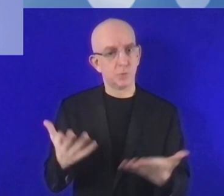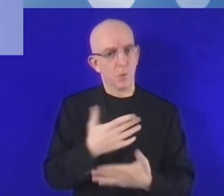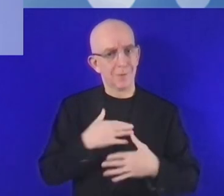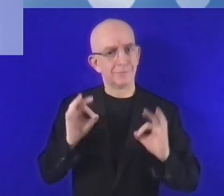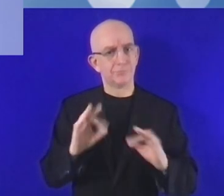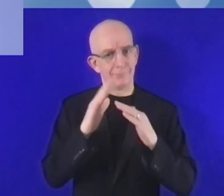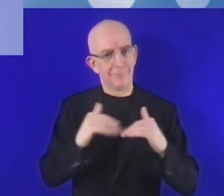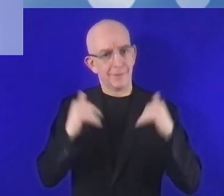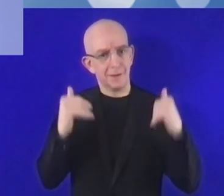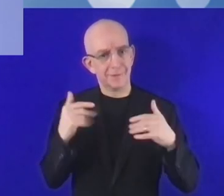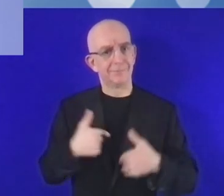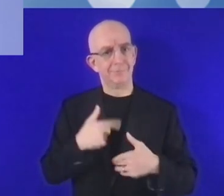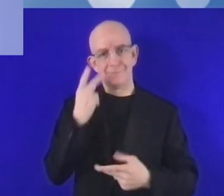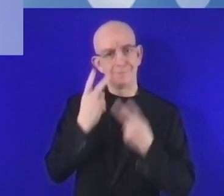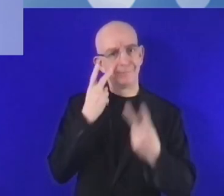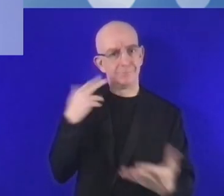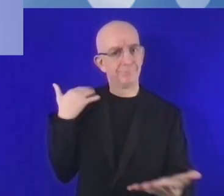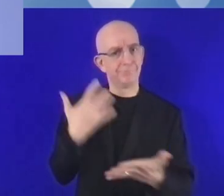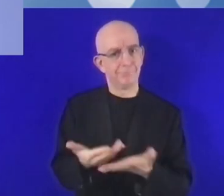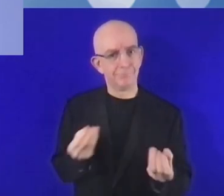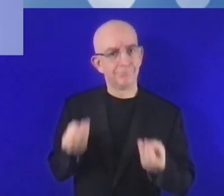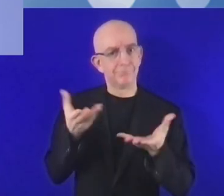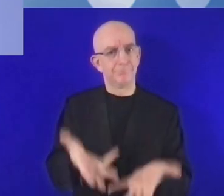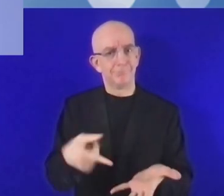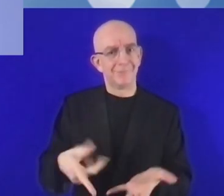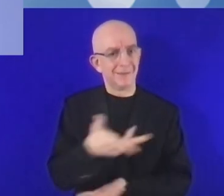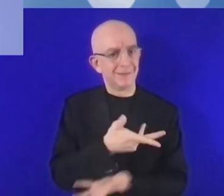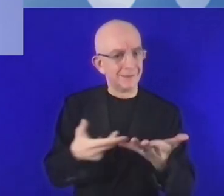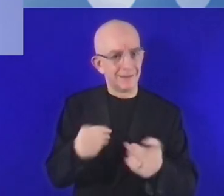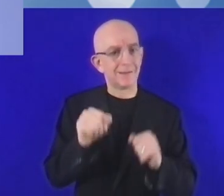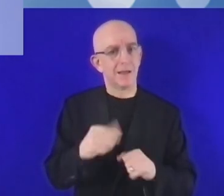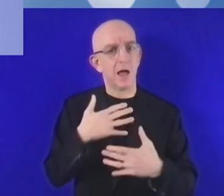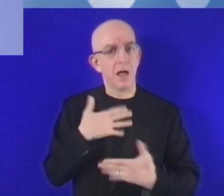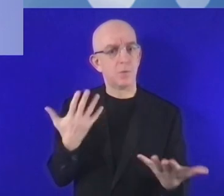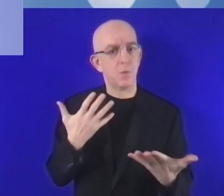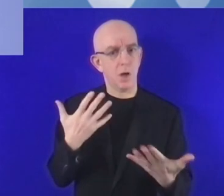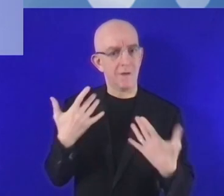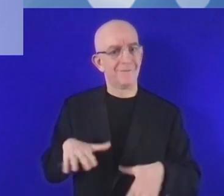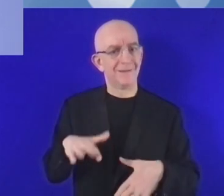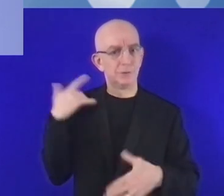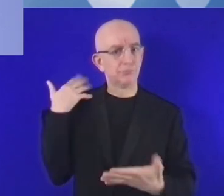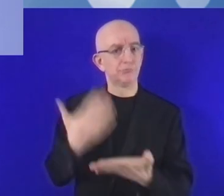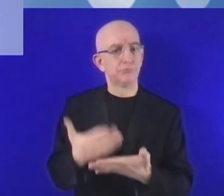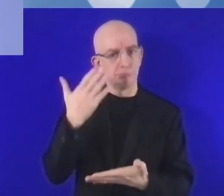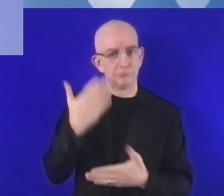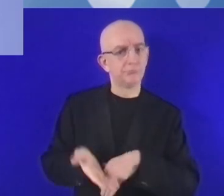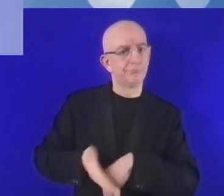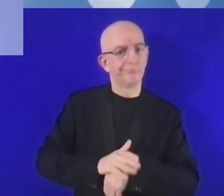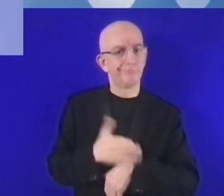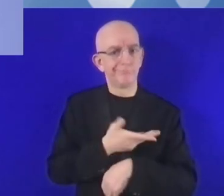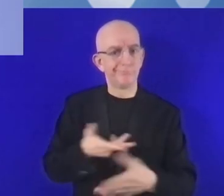عدم اليقين هذا. لذلك أنا سعيدة بأن أشارك في هذه المناقشة وأمثل